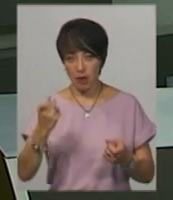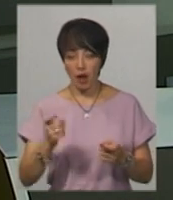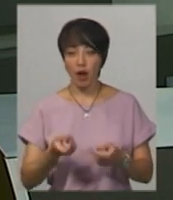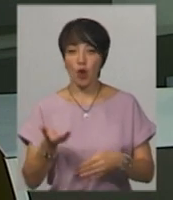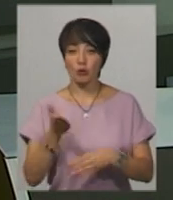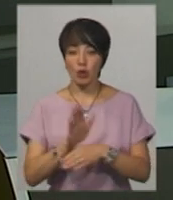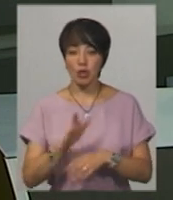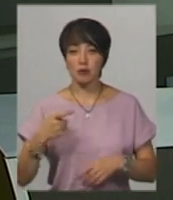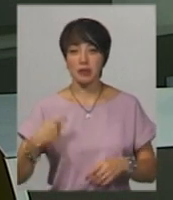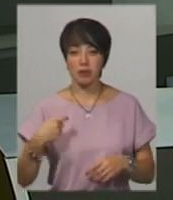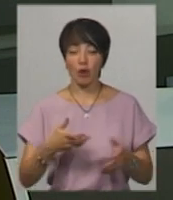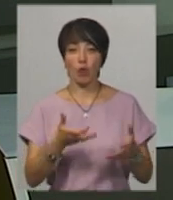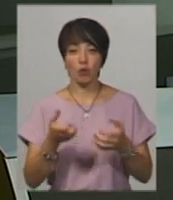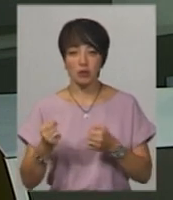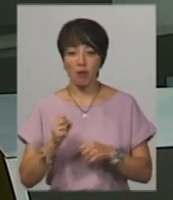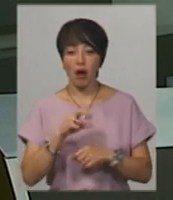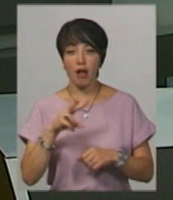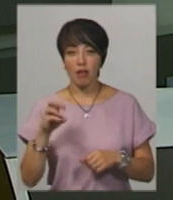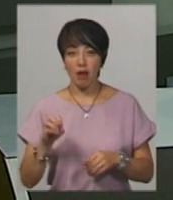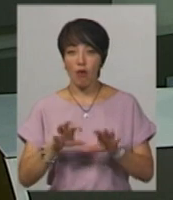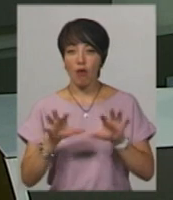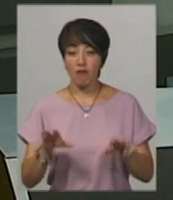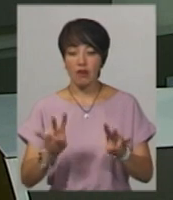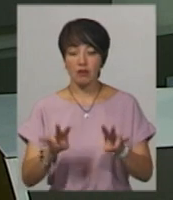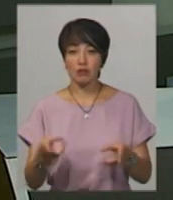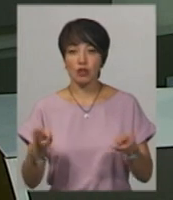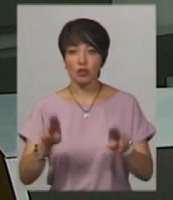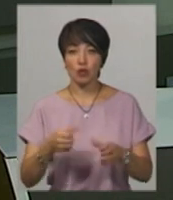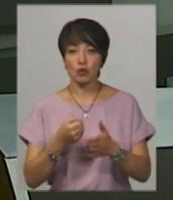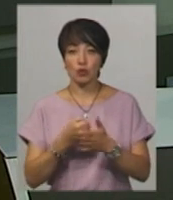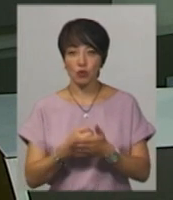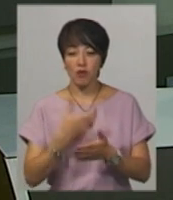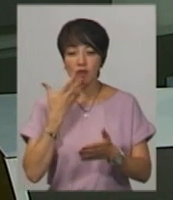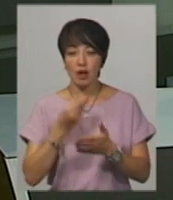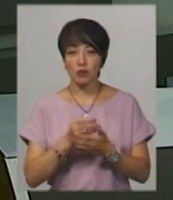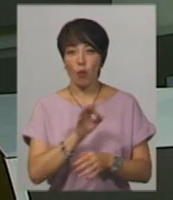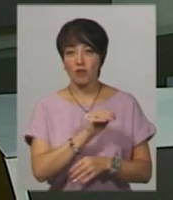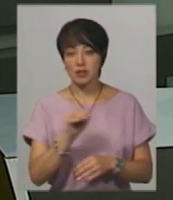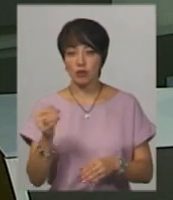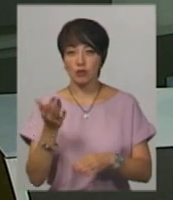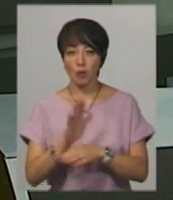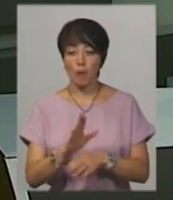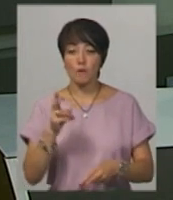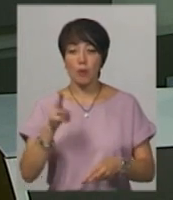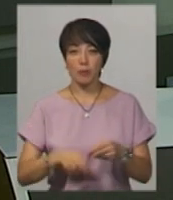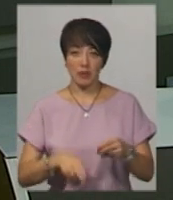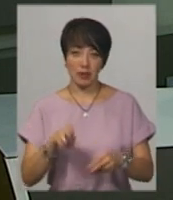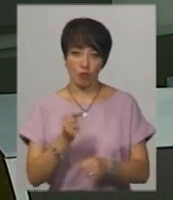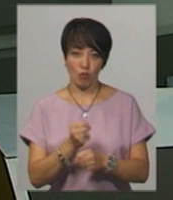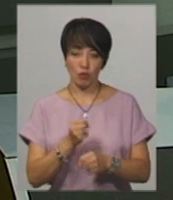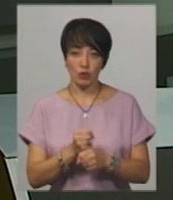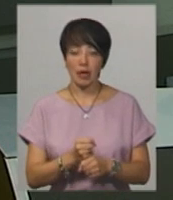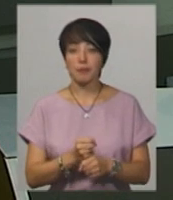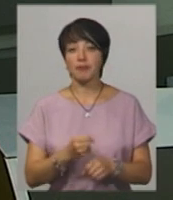розпорядження президента отримали, однак Василь Сукач залишається на посаді до його власного офіційного розпорядження про припинення повноважень.